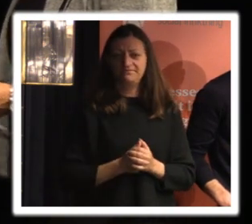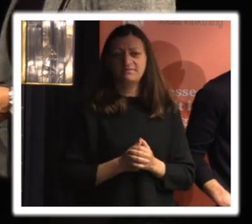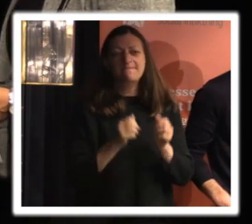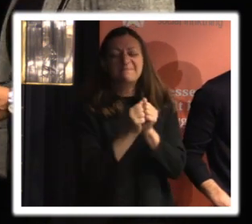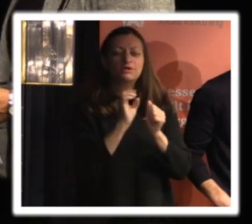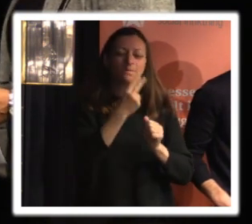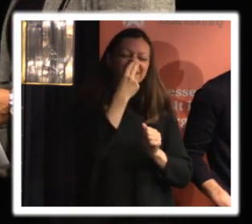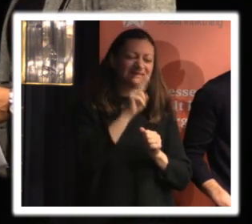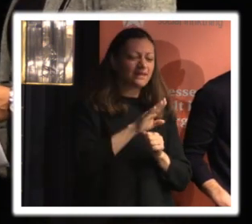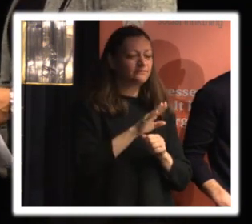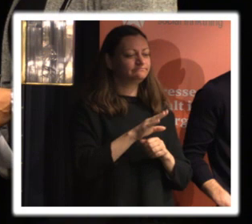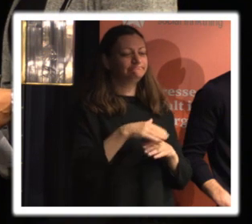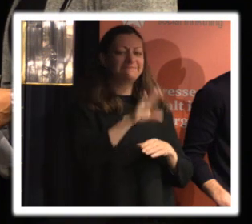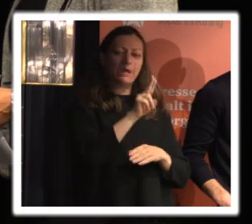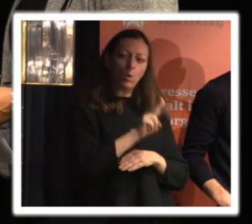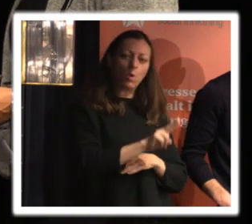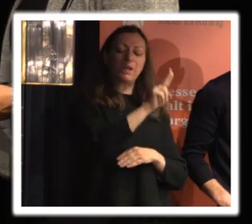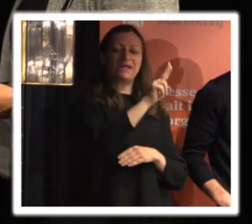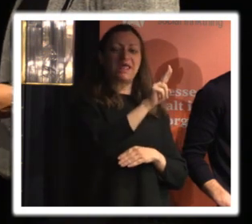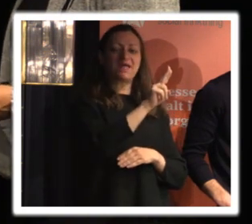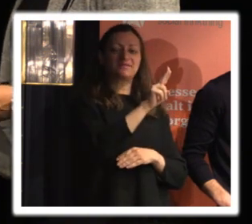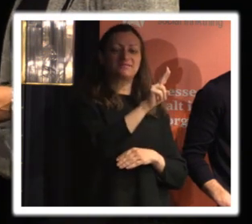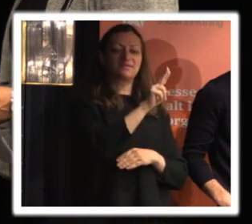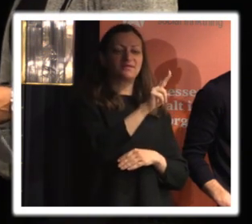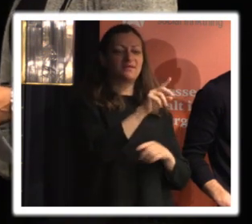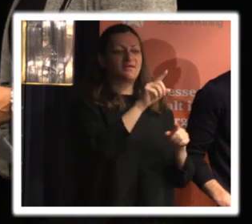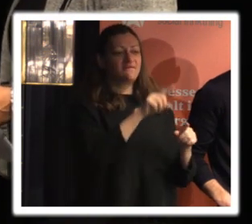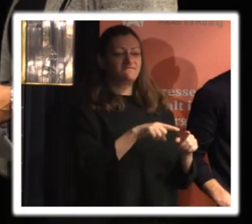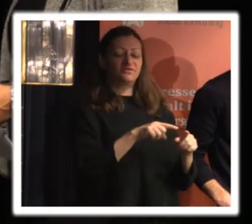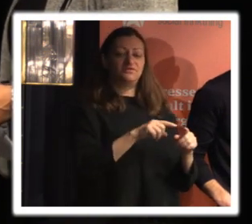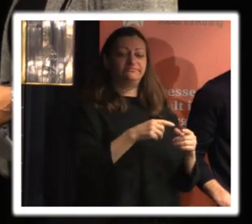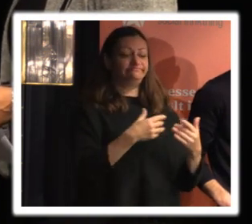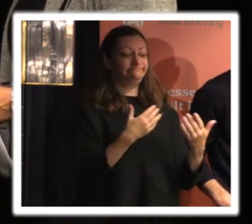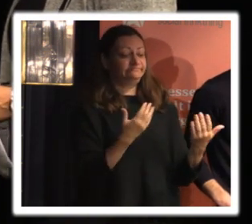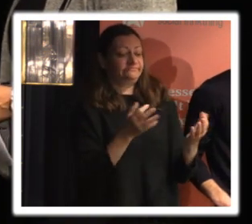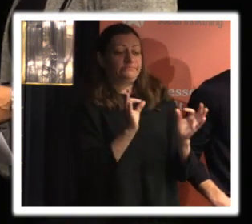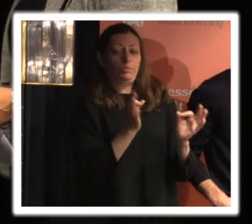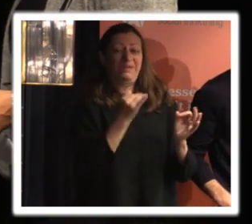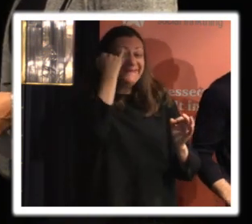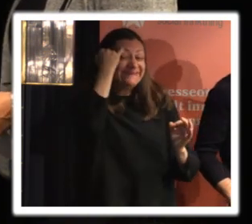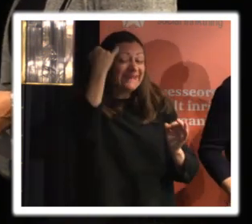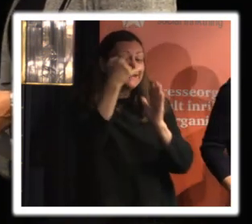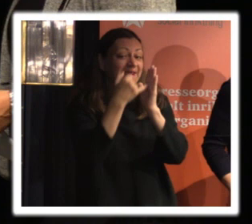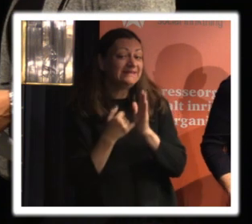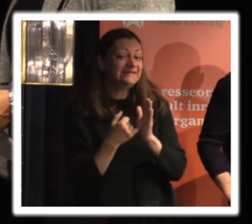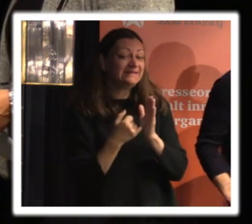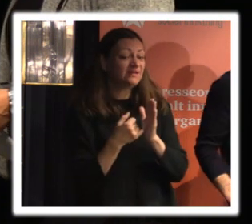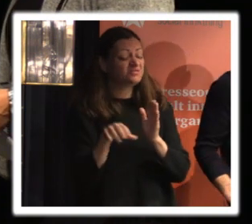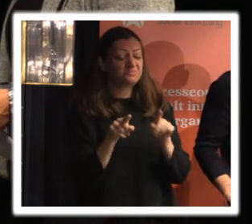ska säga men om man liksom ska gå in rent konkret för liksom det är det burna så är